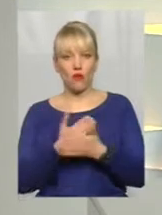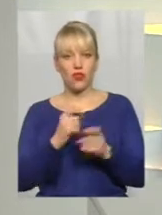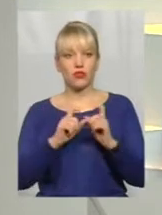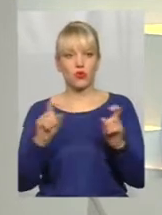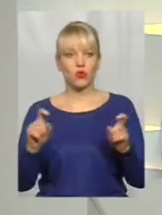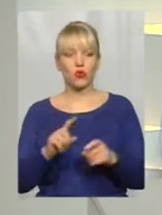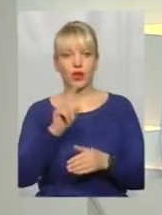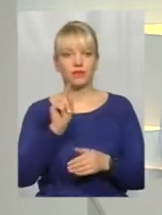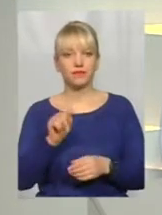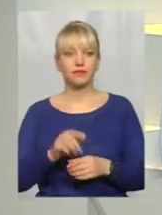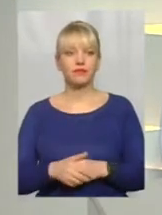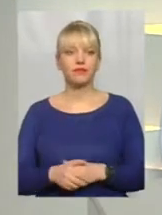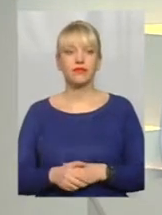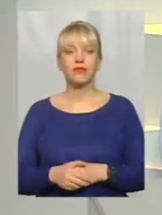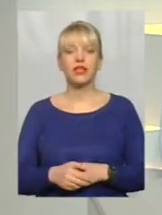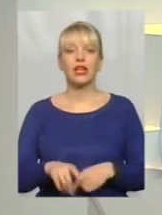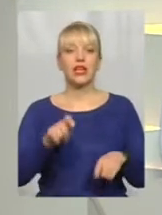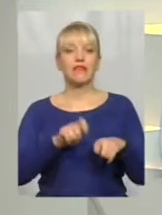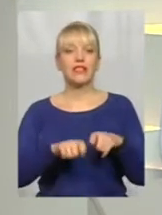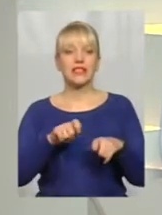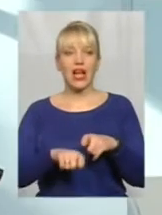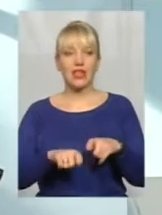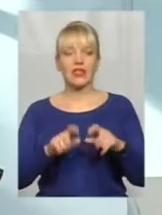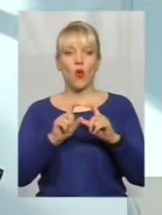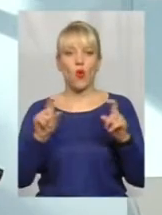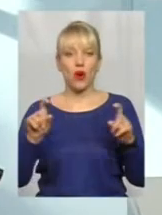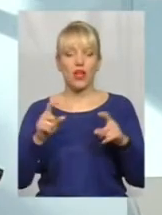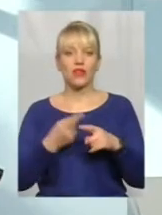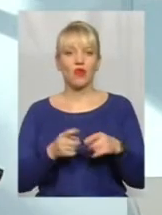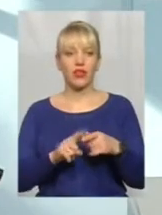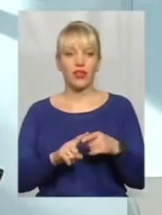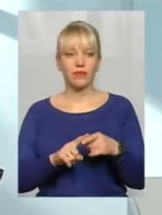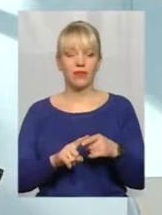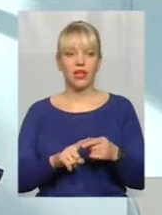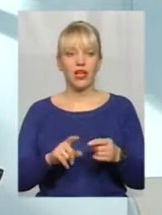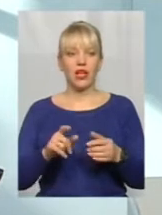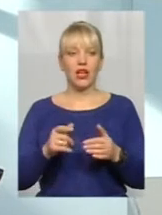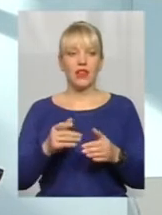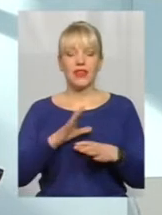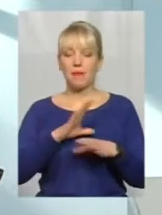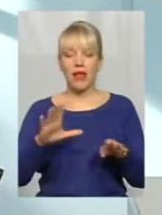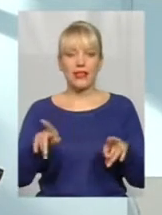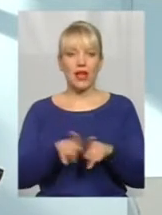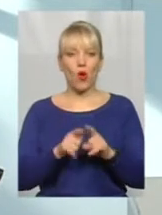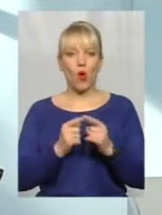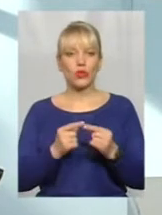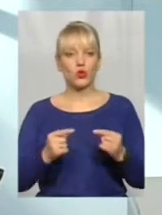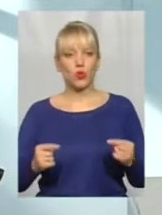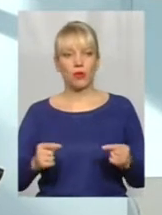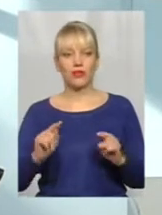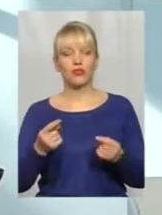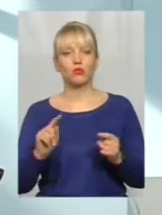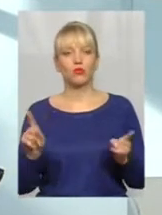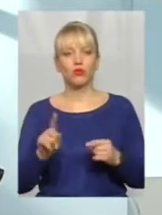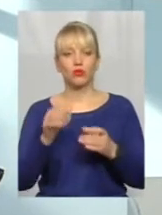Ну, фіскальні органи, вони, по-перше, не мали такого інструменту. Тому що